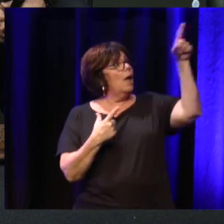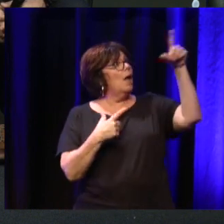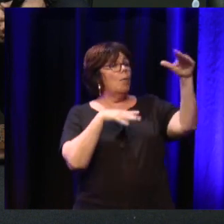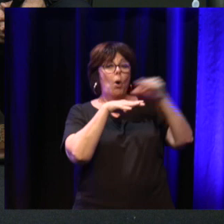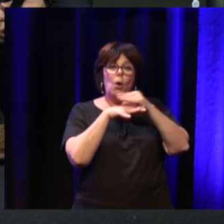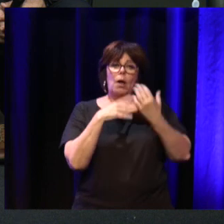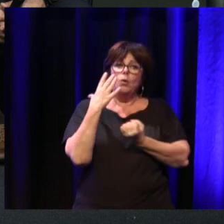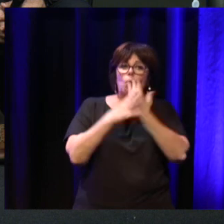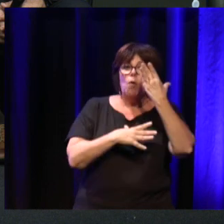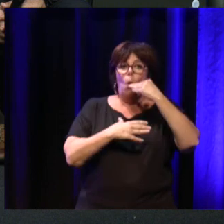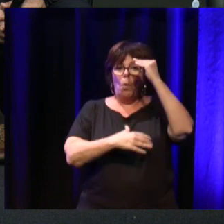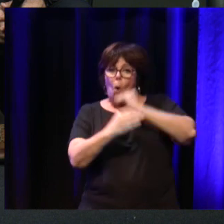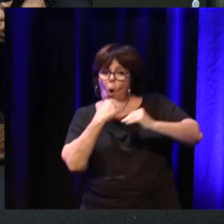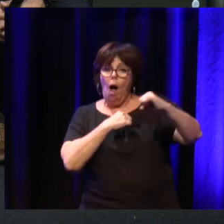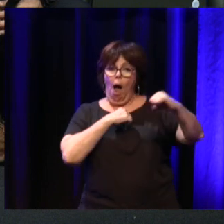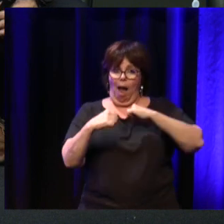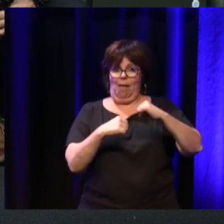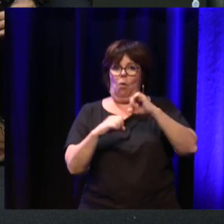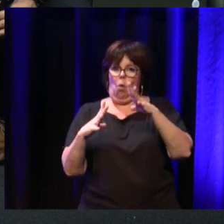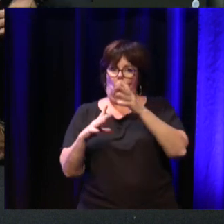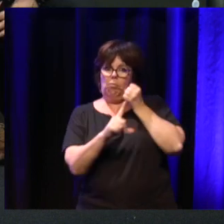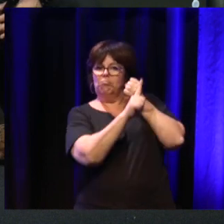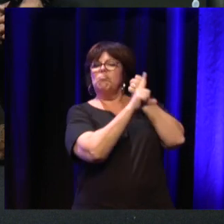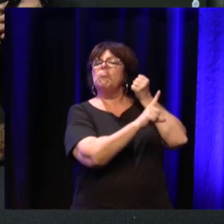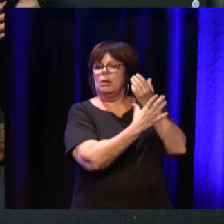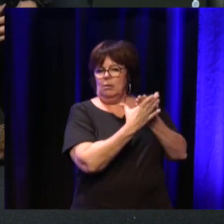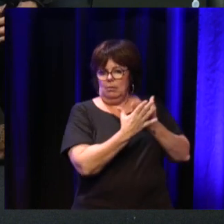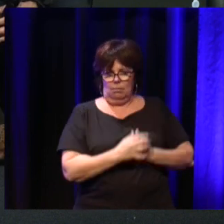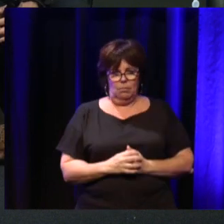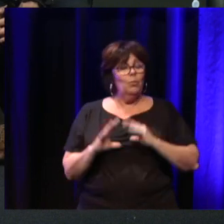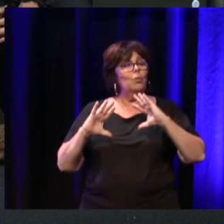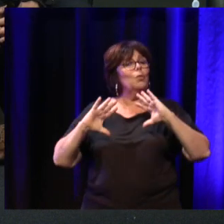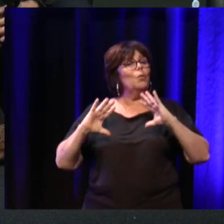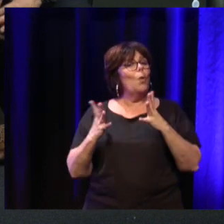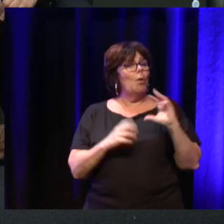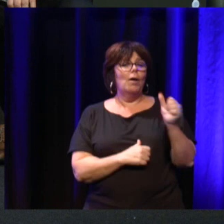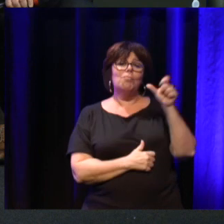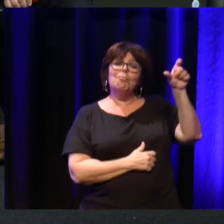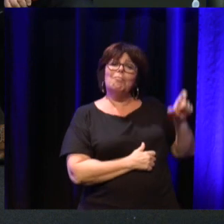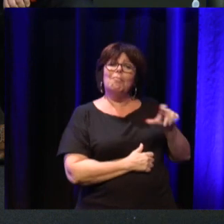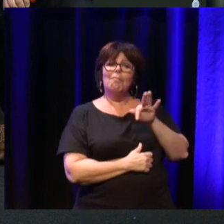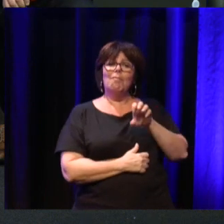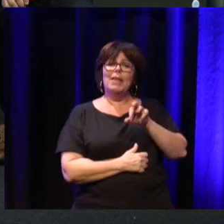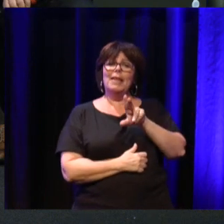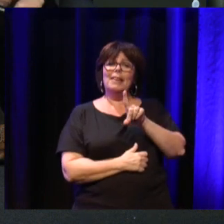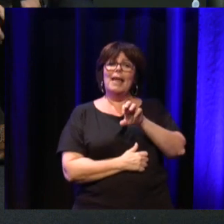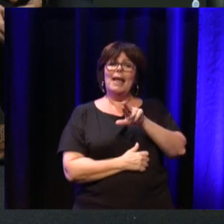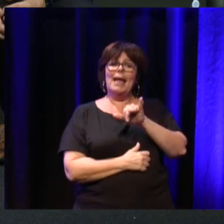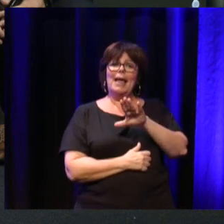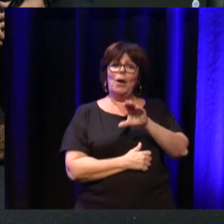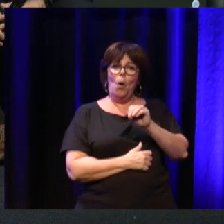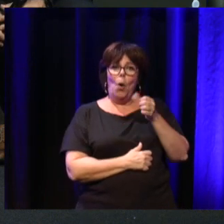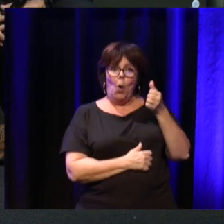Avec deux intervenants, Federico Palermitti, qui va commencer par prendre la parole parce qu'il est très, très, très